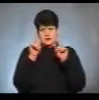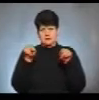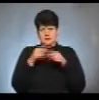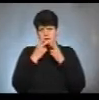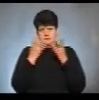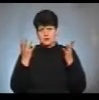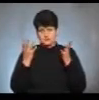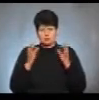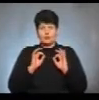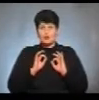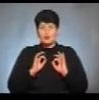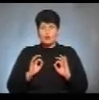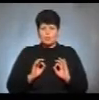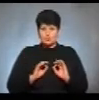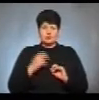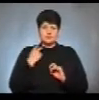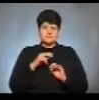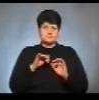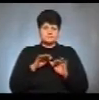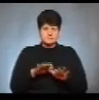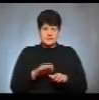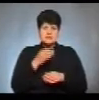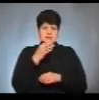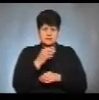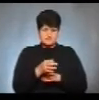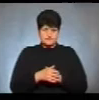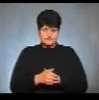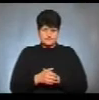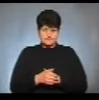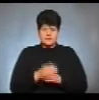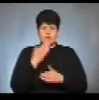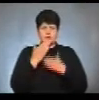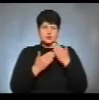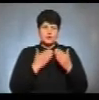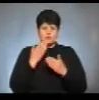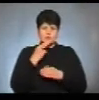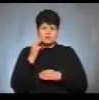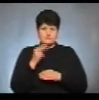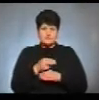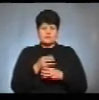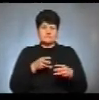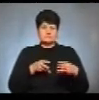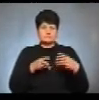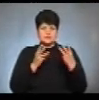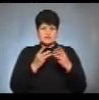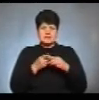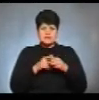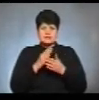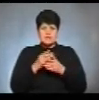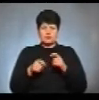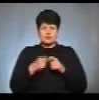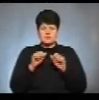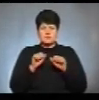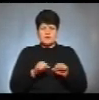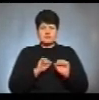Прокурор по кримінальному провадженню Віктор Оскорів сказав. Допит обвинуваченого в режимі відеоконференції – це порушення права на